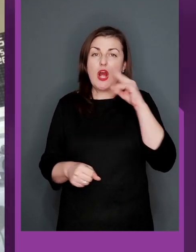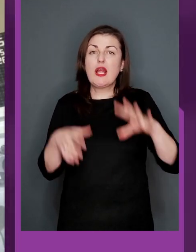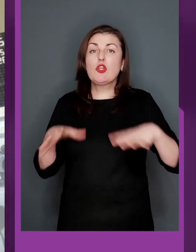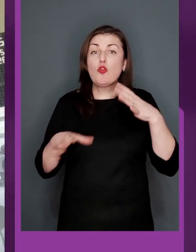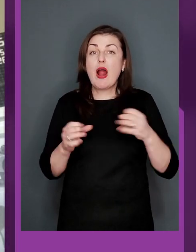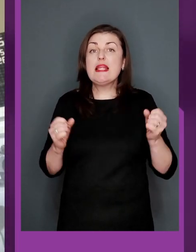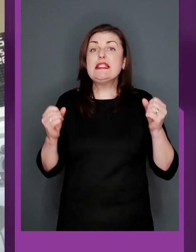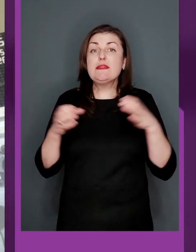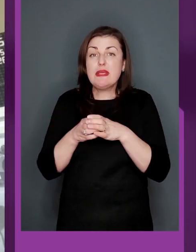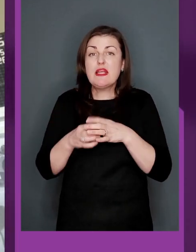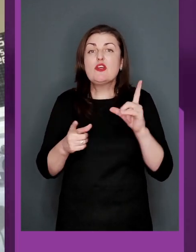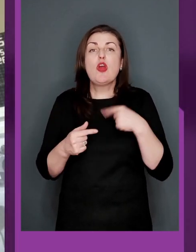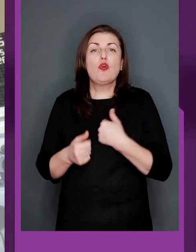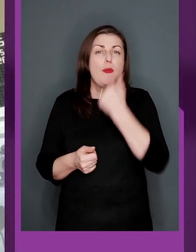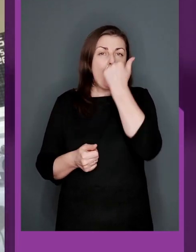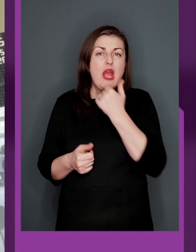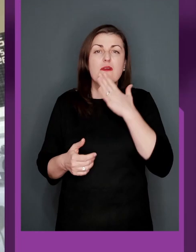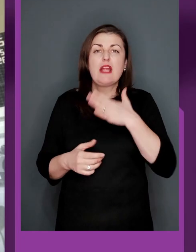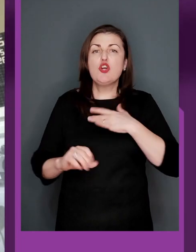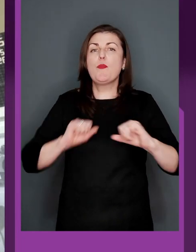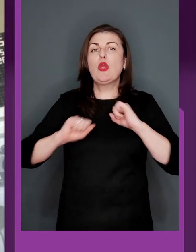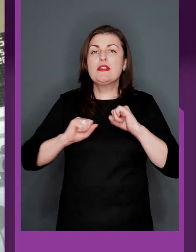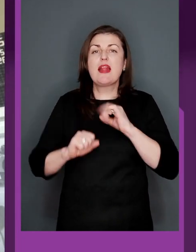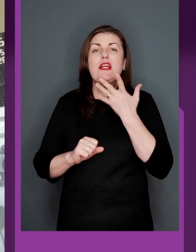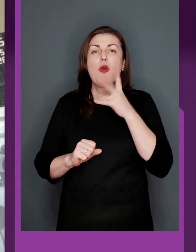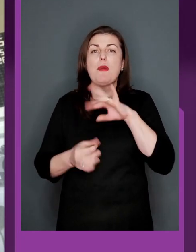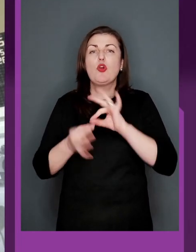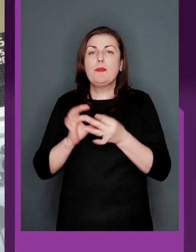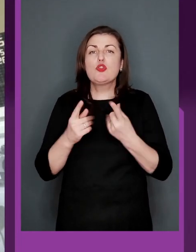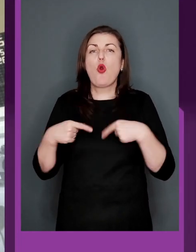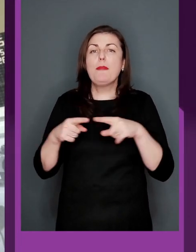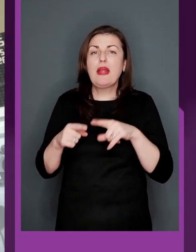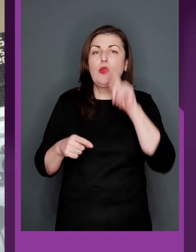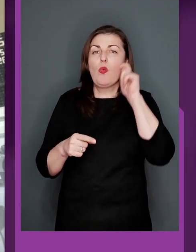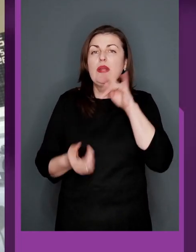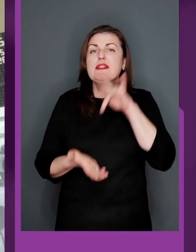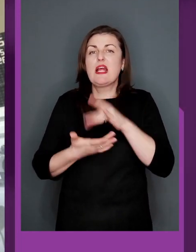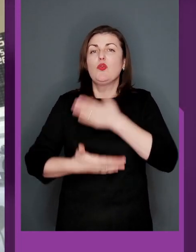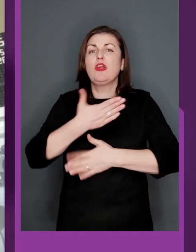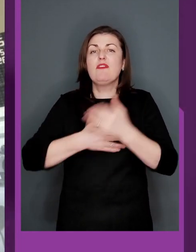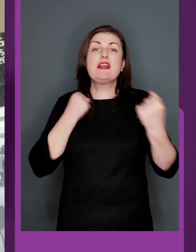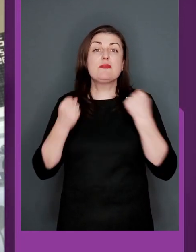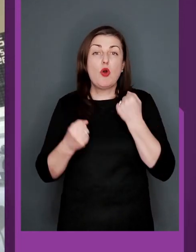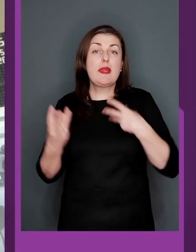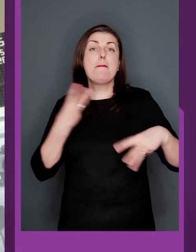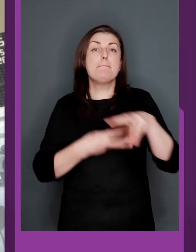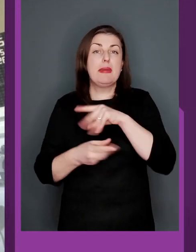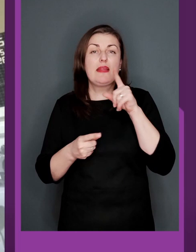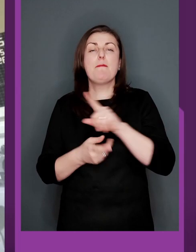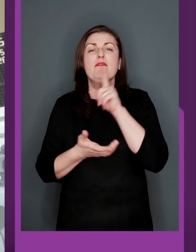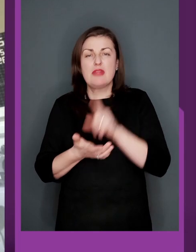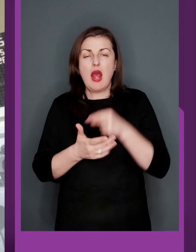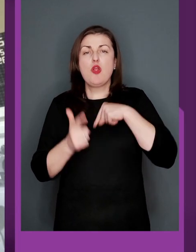-тренувальний збір, за що хочу подякувати і нашому керівництву з Національного паралімпійського комітету та Укрцентру «Інваспорт». Ми на